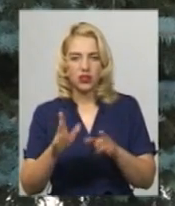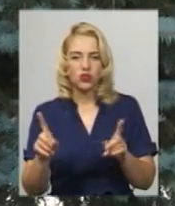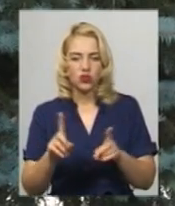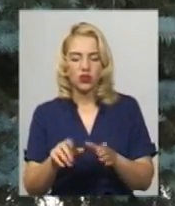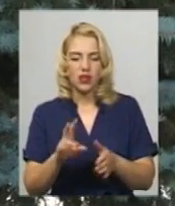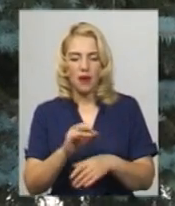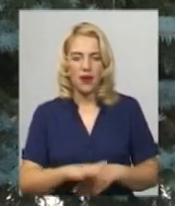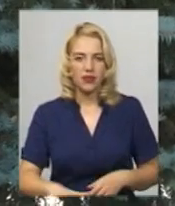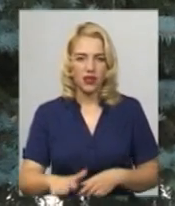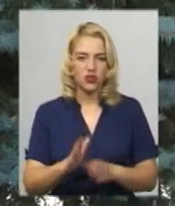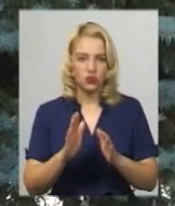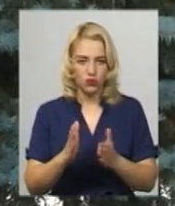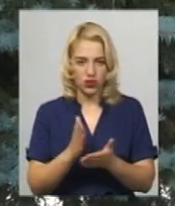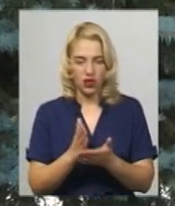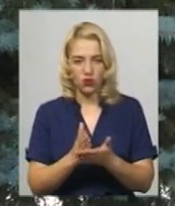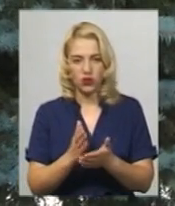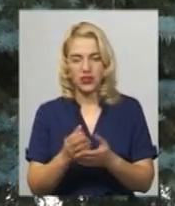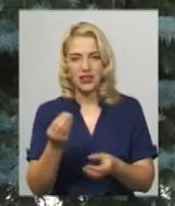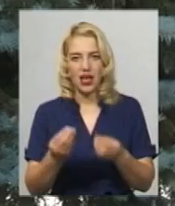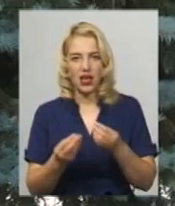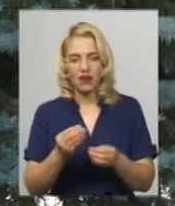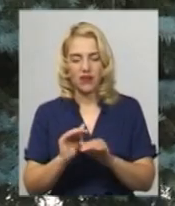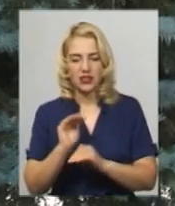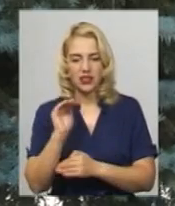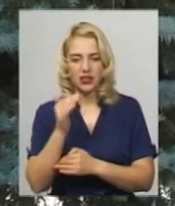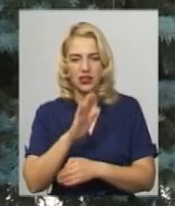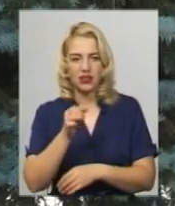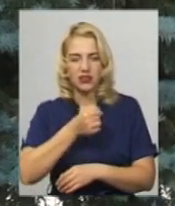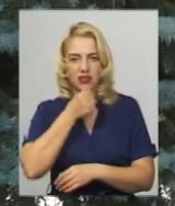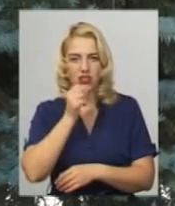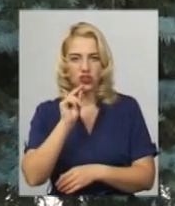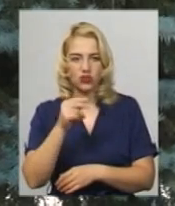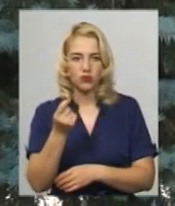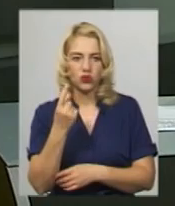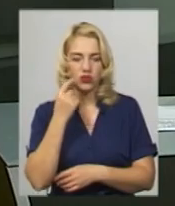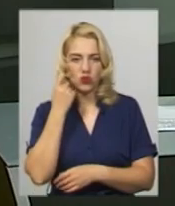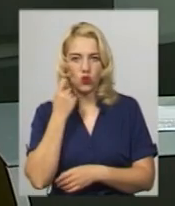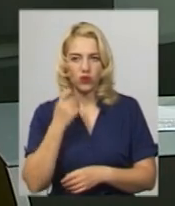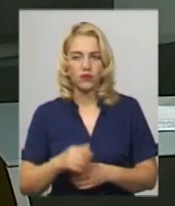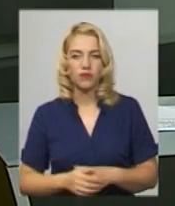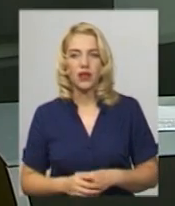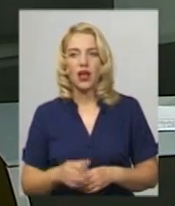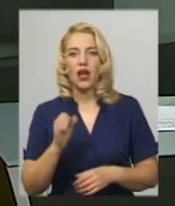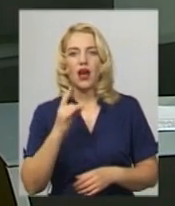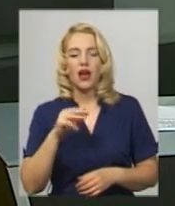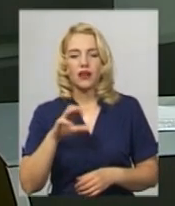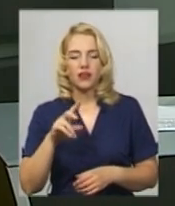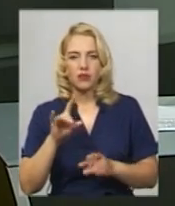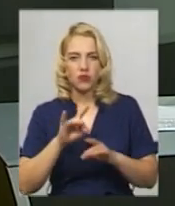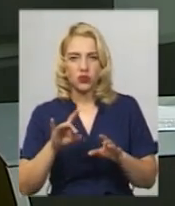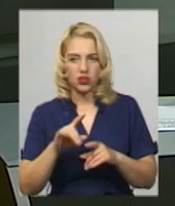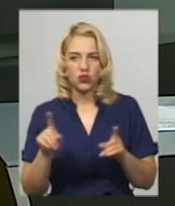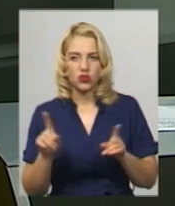знаходитися гравець, дитина не старше 11 років. Артем Глас додає,